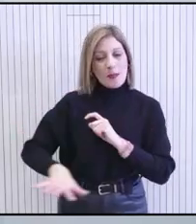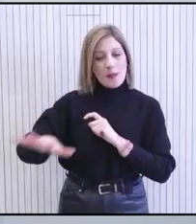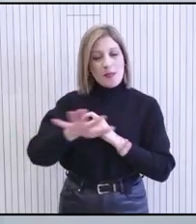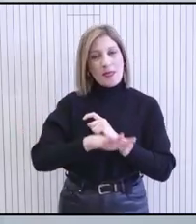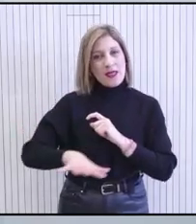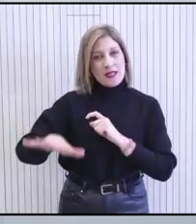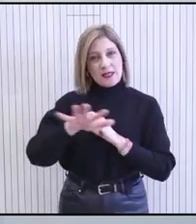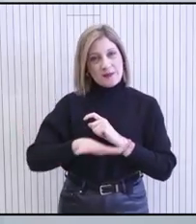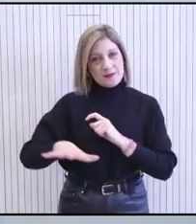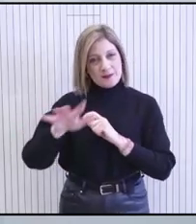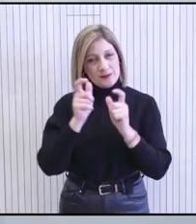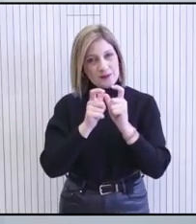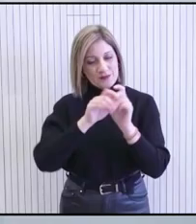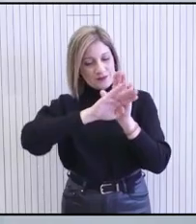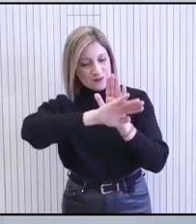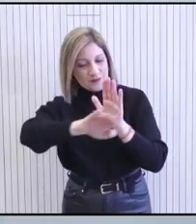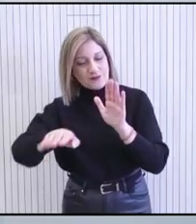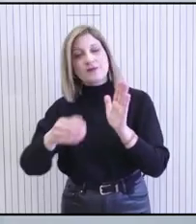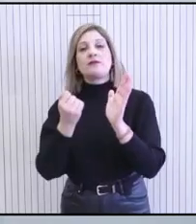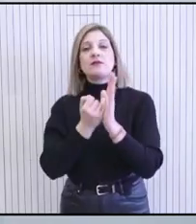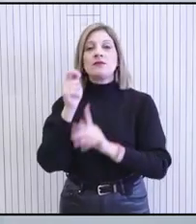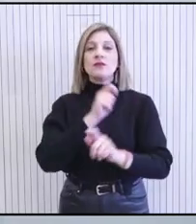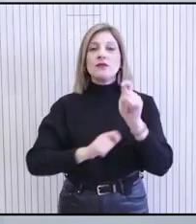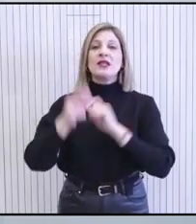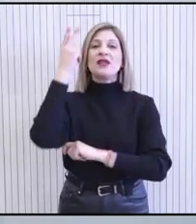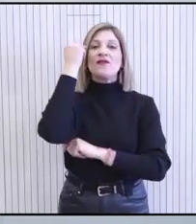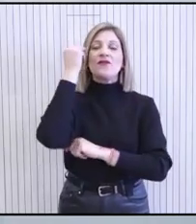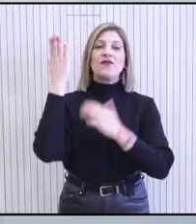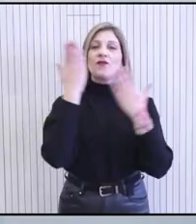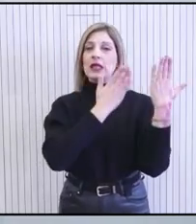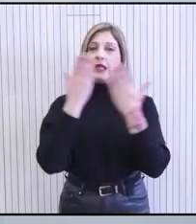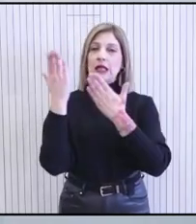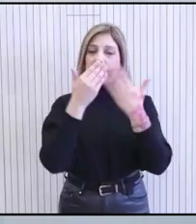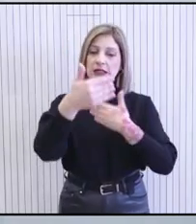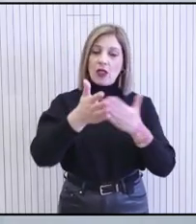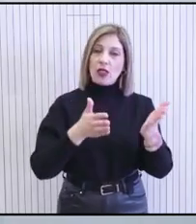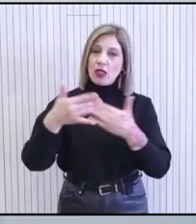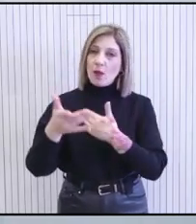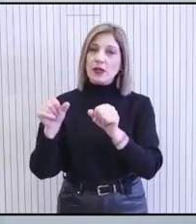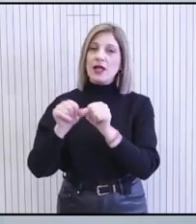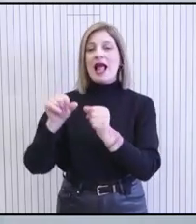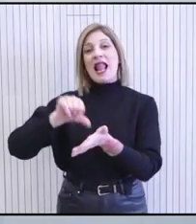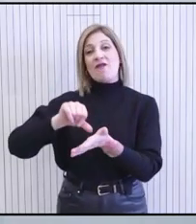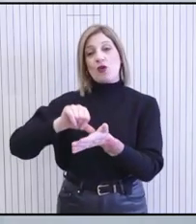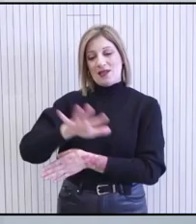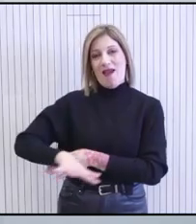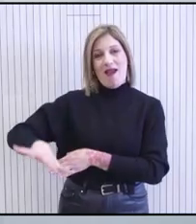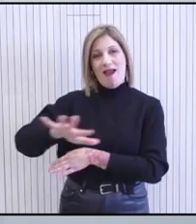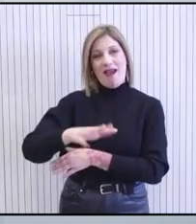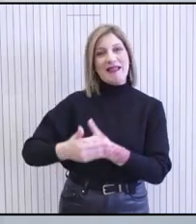Υπέθρου και το σχέδιο δημιουργίας φοιτητικών αιστείων δωματίων στην εντός των τυχών πόλη της Λευκοσίας.